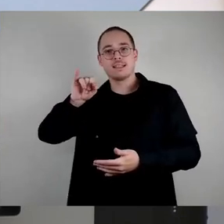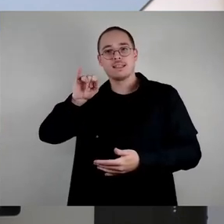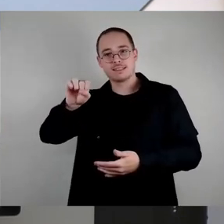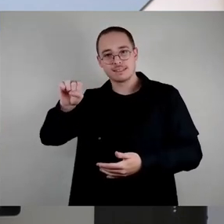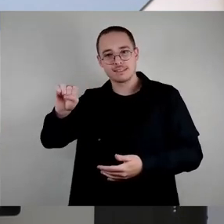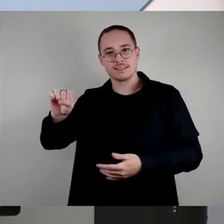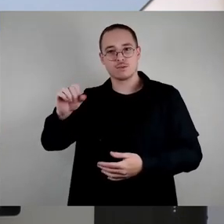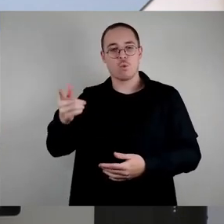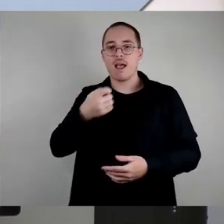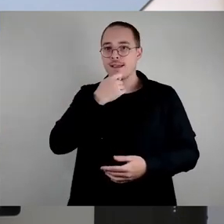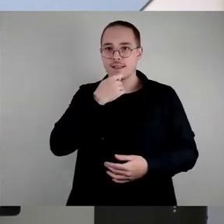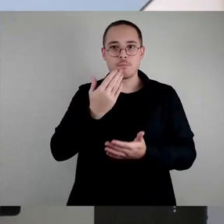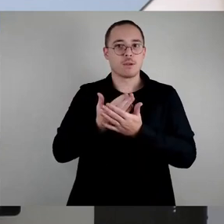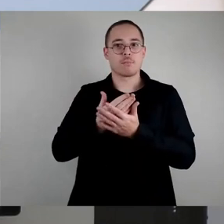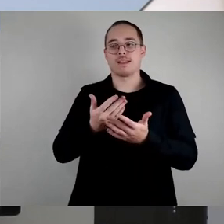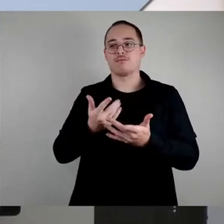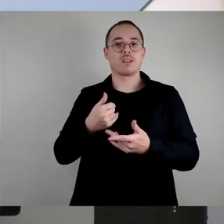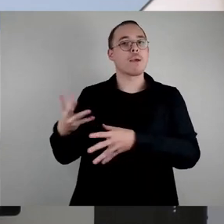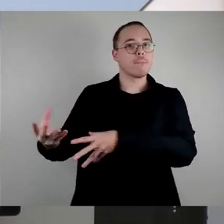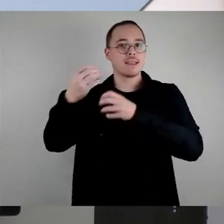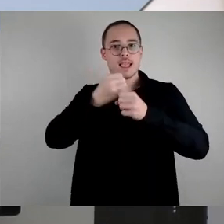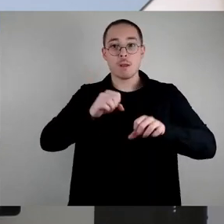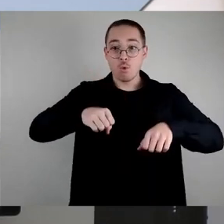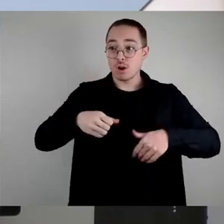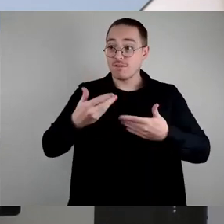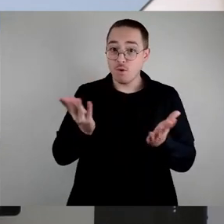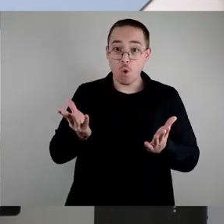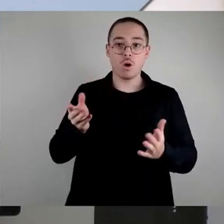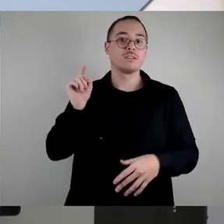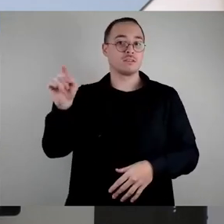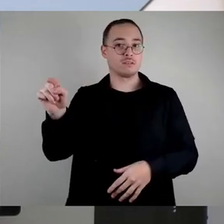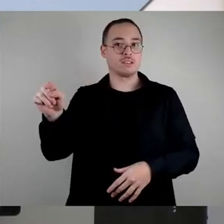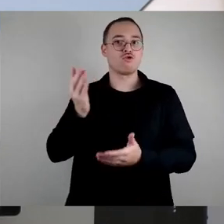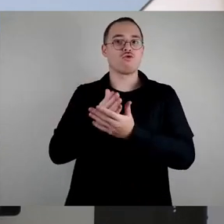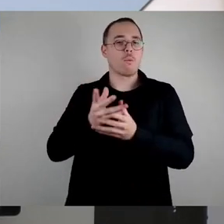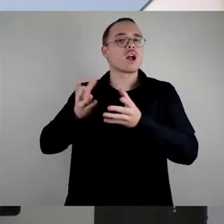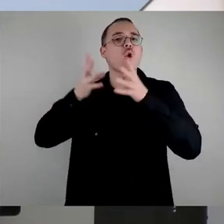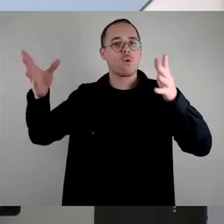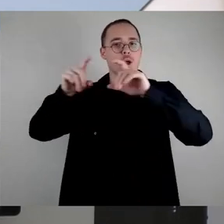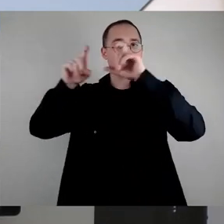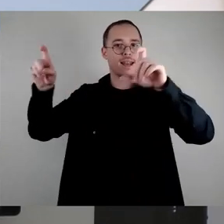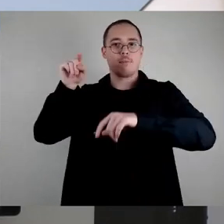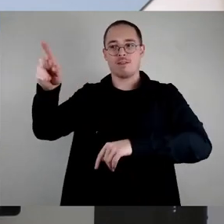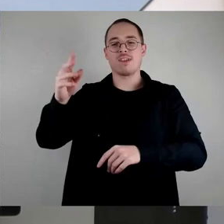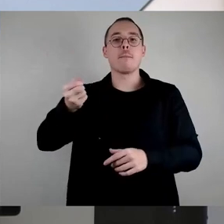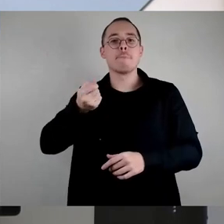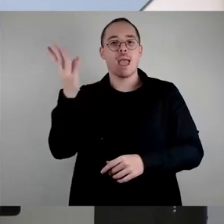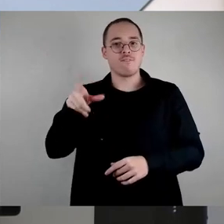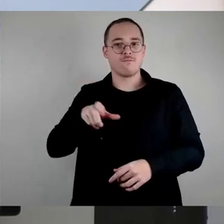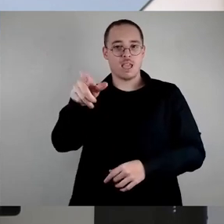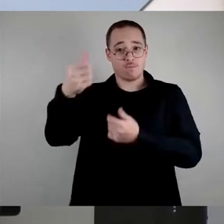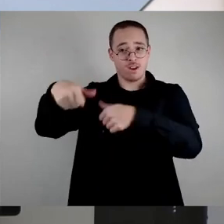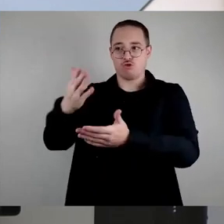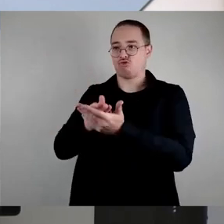Take-Away möglich ist, das wurde ja gesagt, die haben das, die Mehrwegpflicht schon, aber es geht um die kleineren, eben der